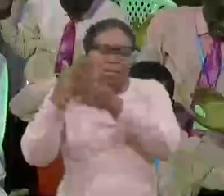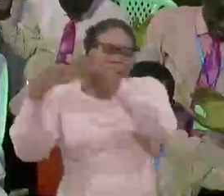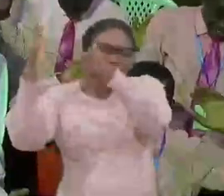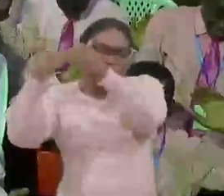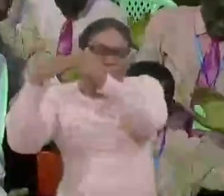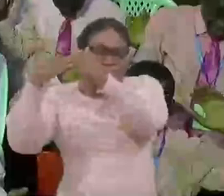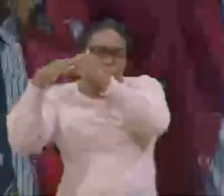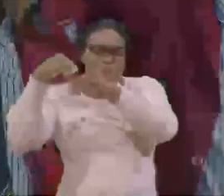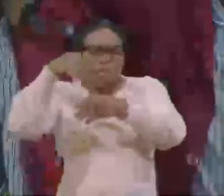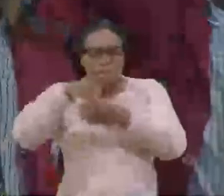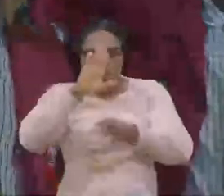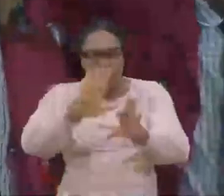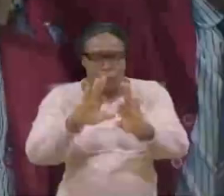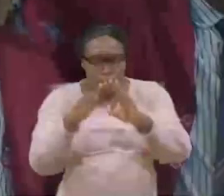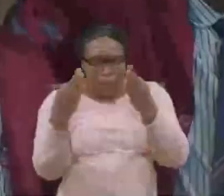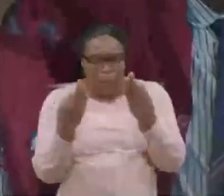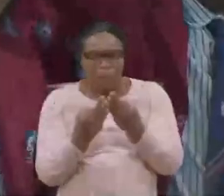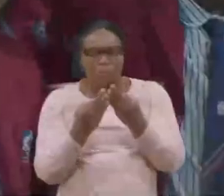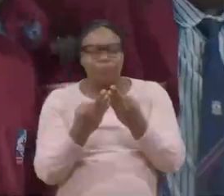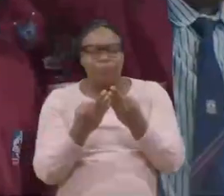dans ta famille